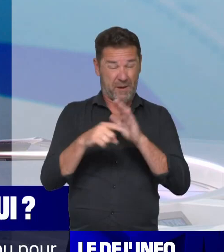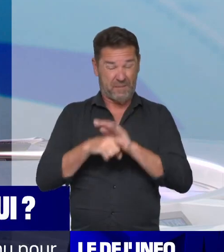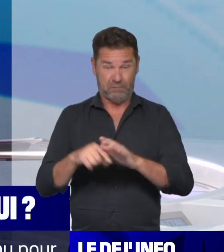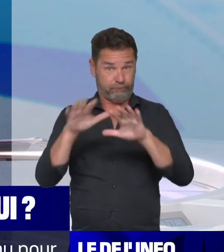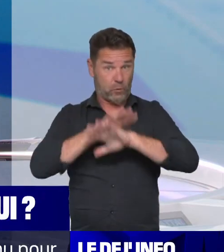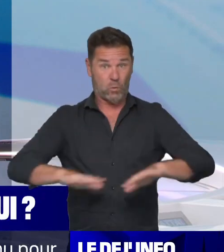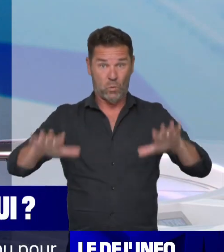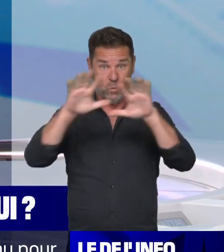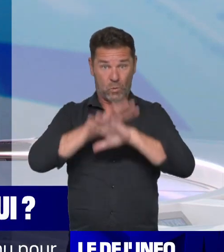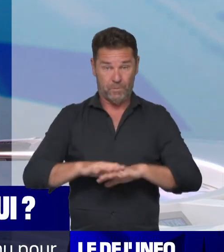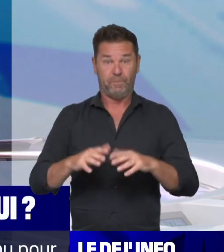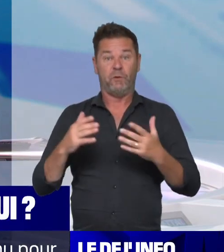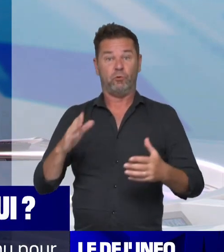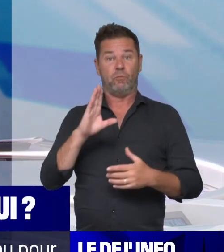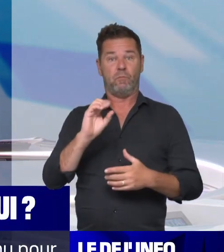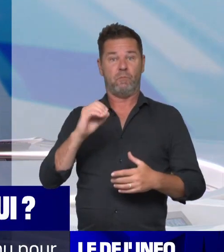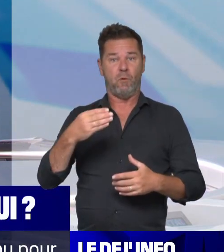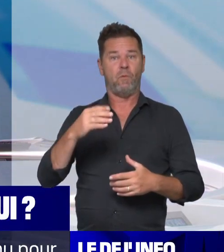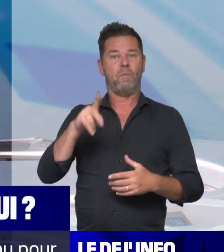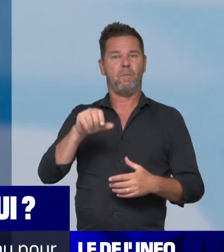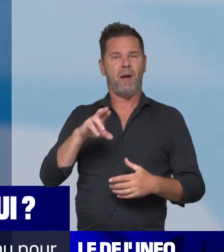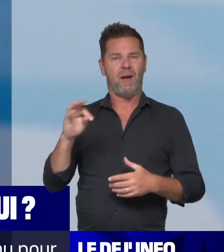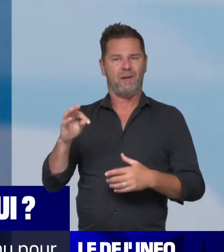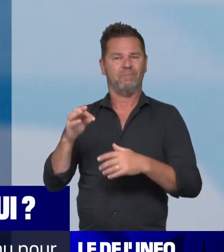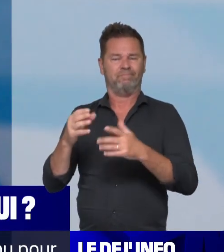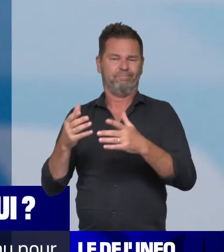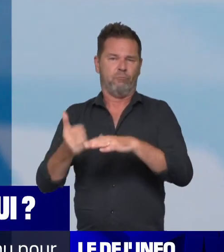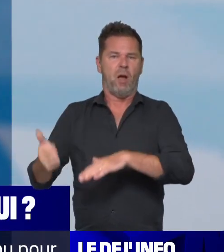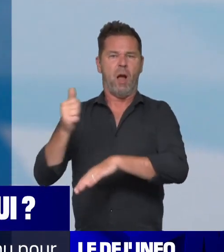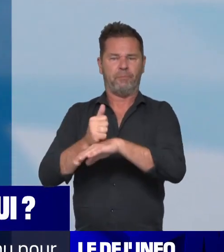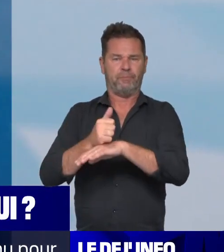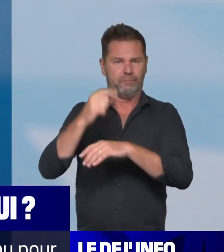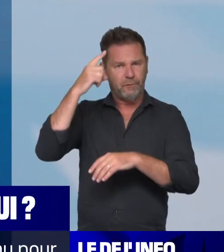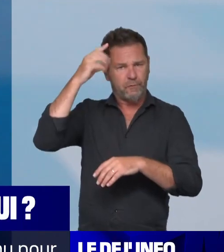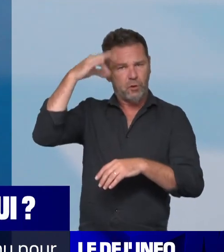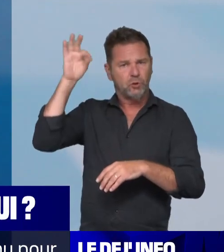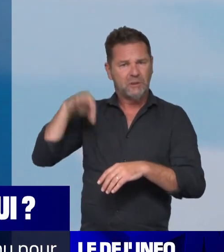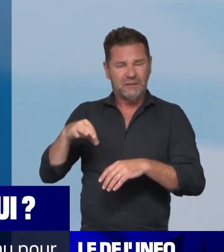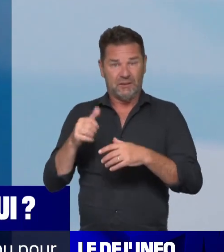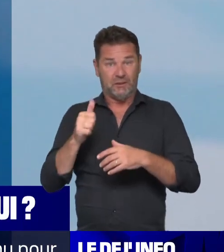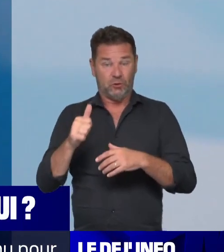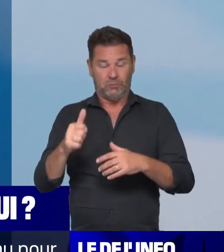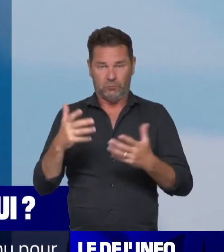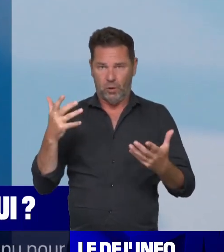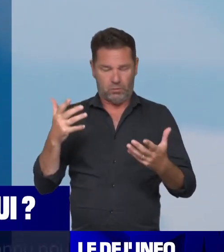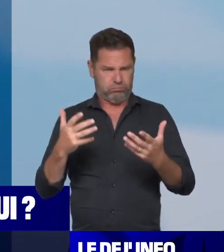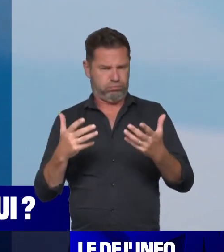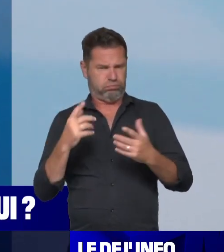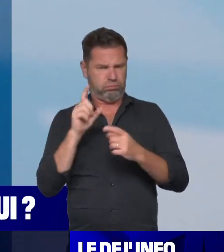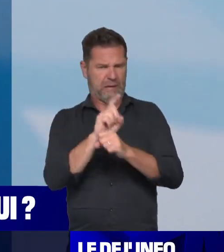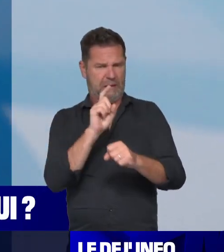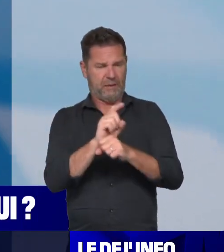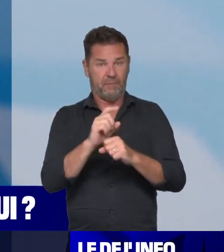reprochait Manuel Bompard, le coordinateur de la France insoumise, cette rupture historique de la séparation des pouvoirs. Combien de temps ce